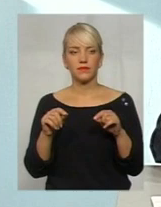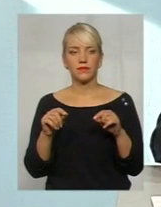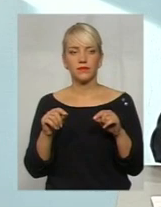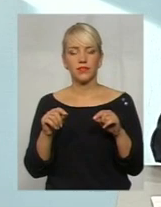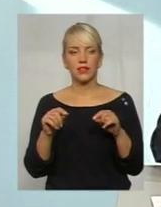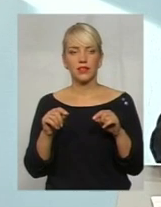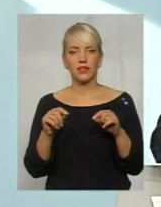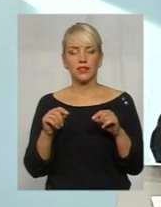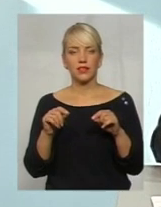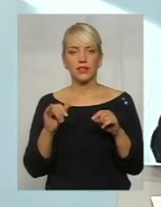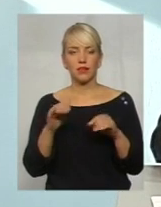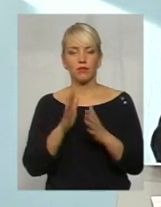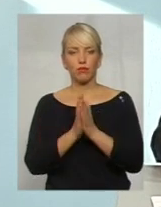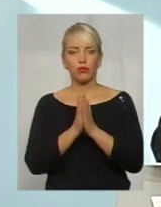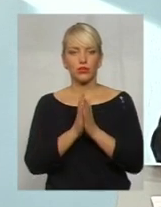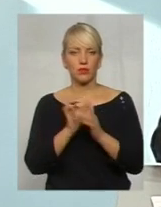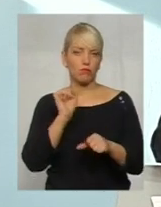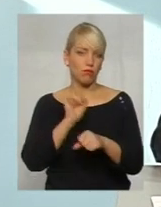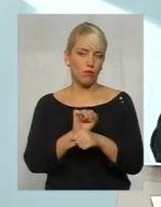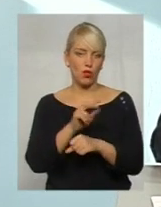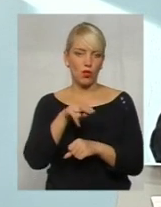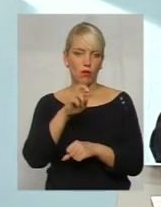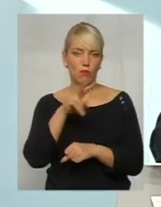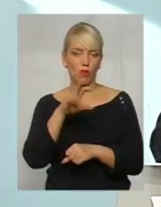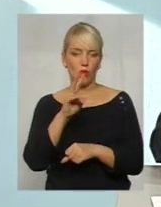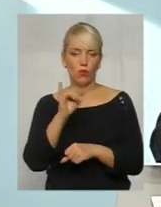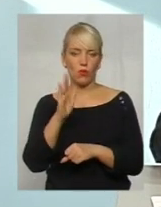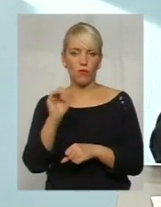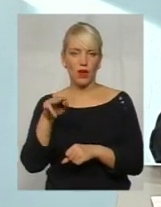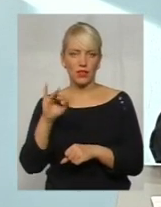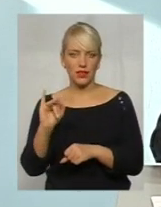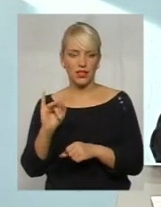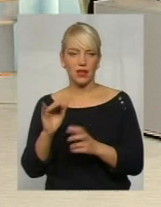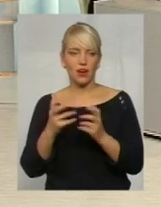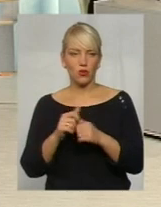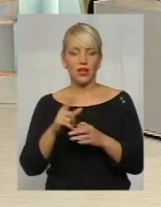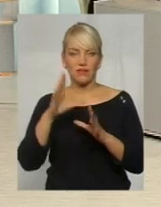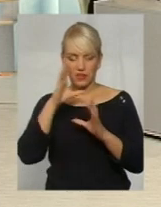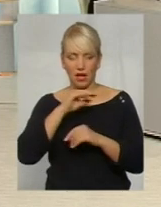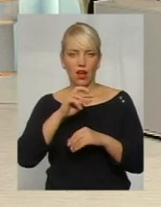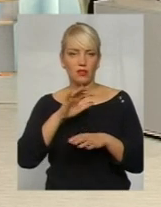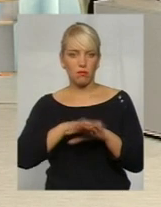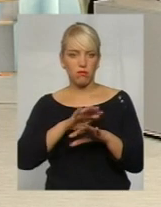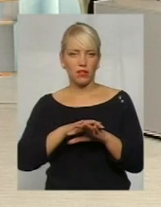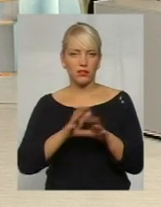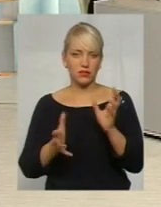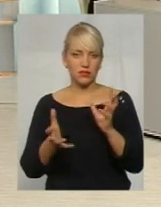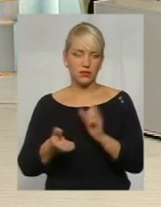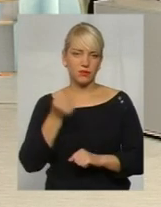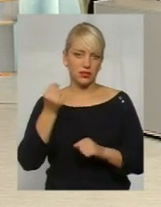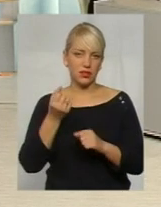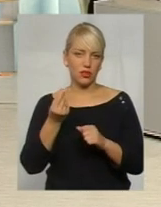інтернету в банк, і просити блокувати рахунок. Такі випадки трапляються, коли банк встигає заблокувати рух коштів.